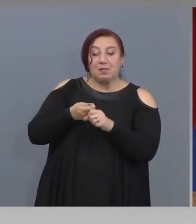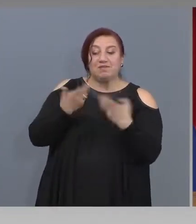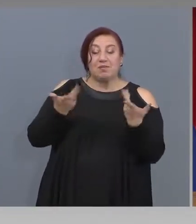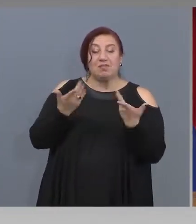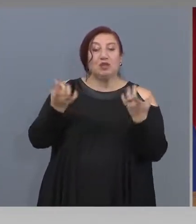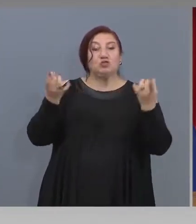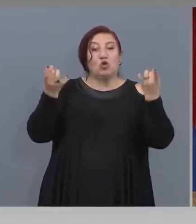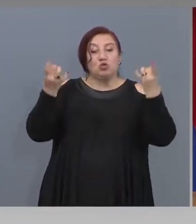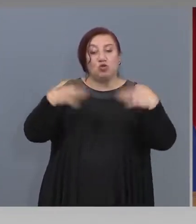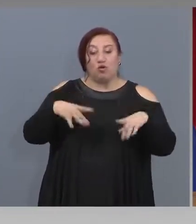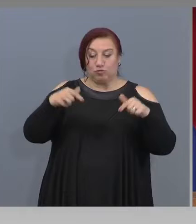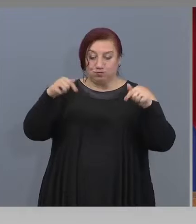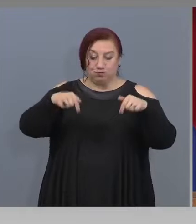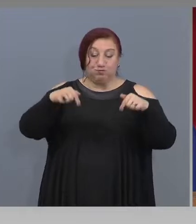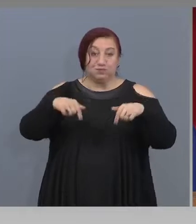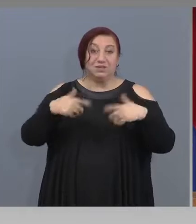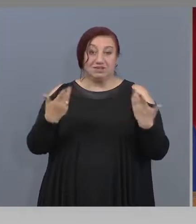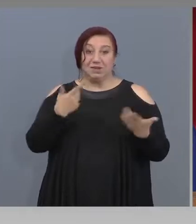Благодаря.